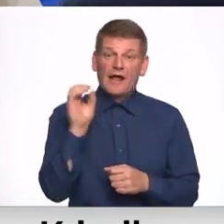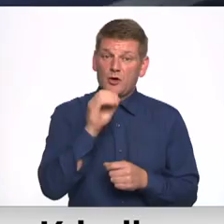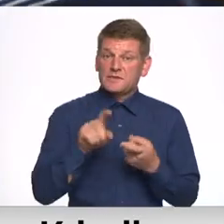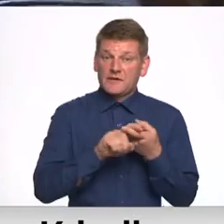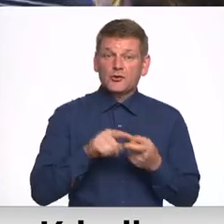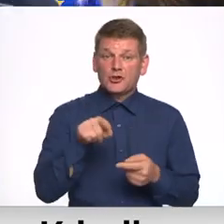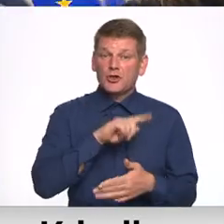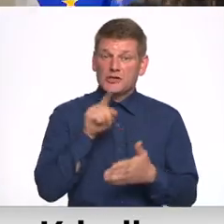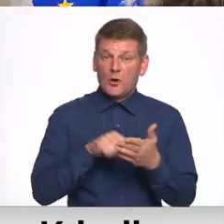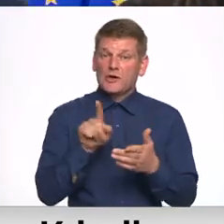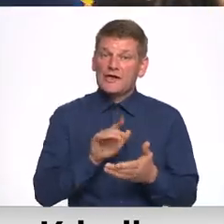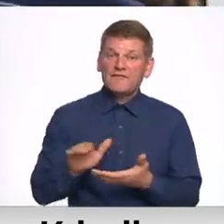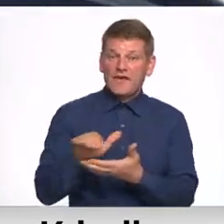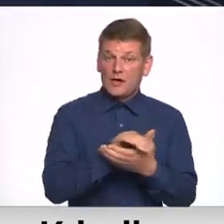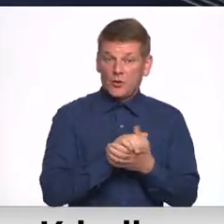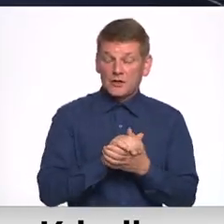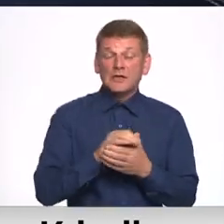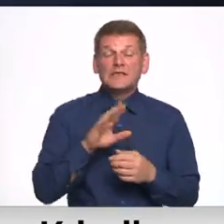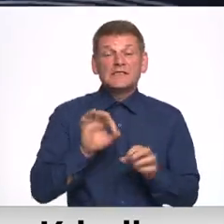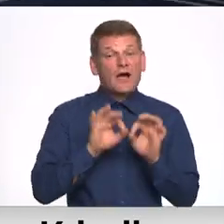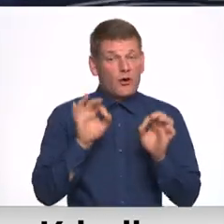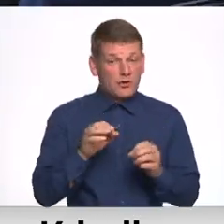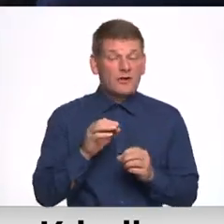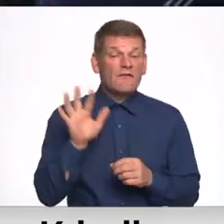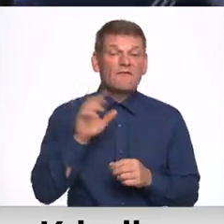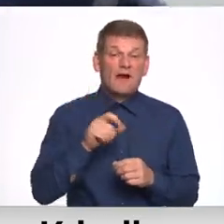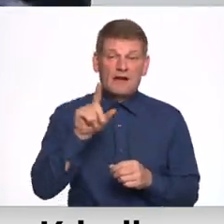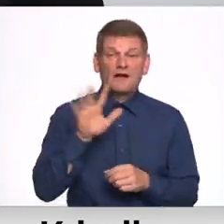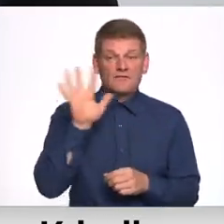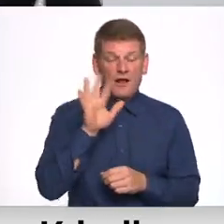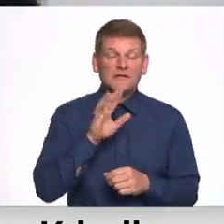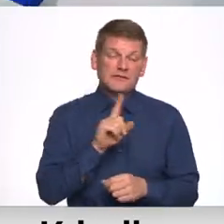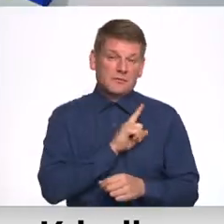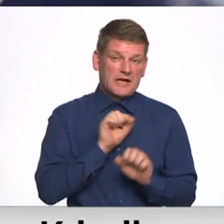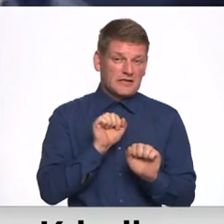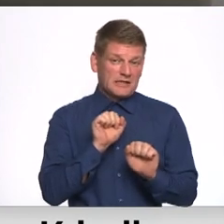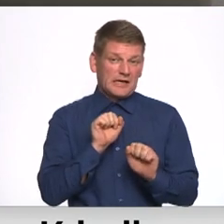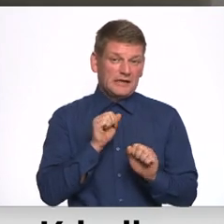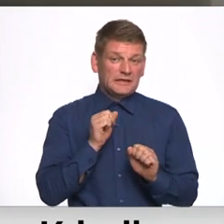šajos jautājumos ir vienota, lai gan sākotnēji vairākas valstis pret šo ideju izturējās piesardzīgi.